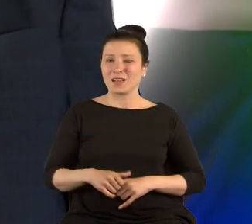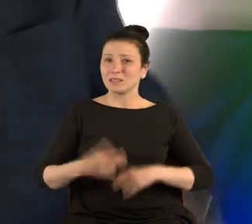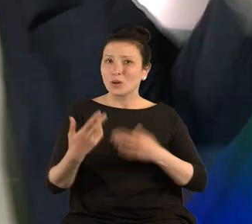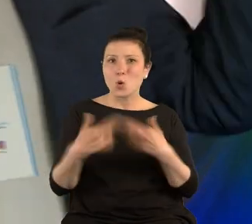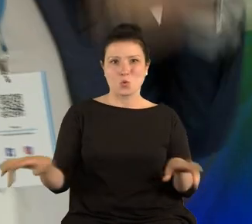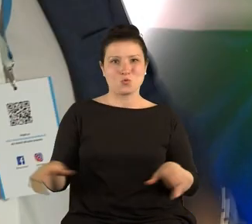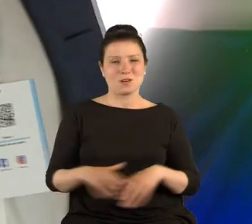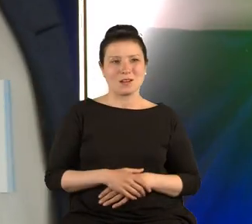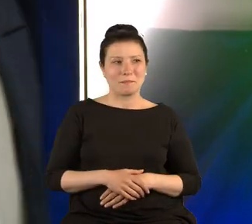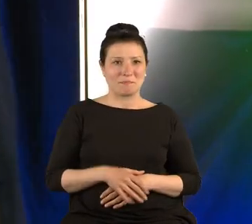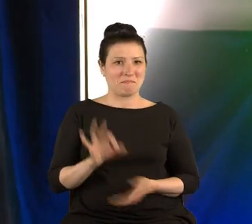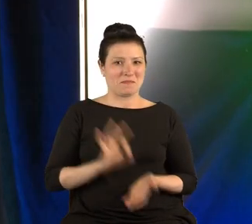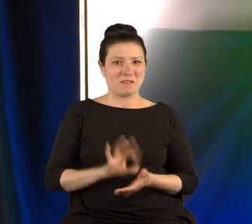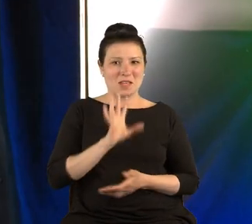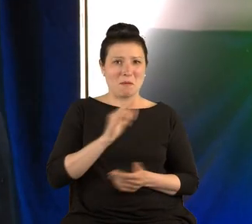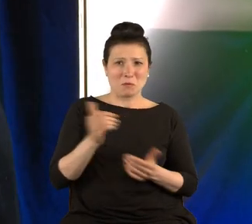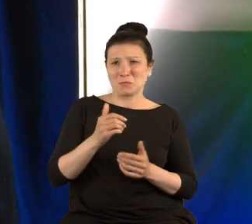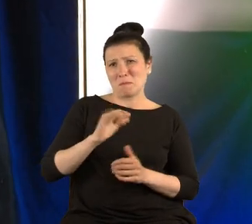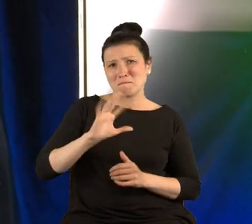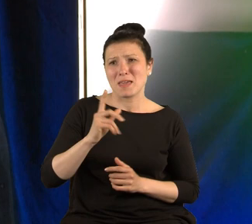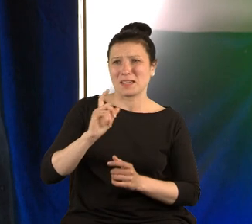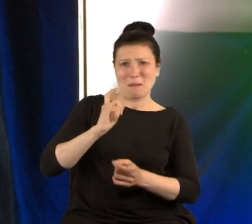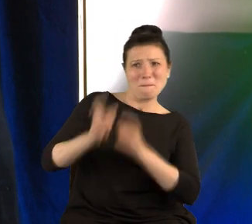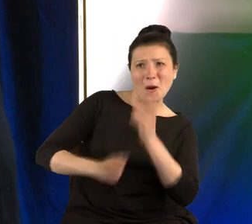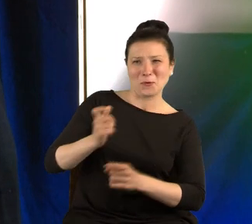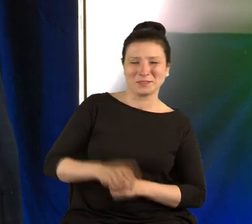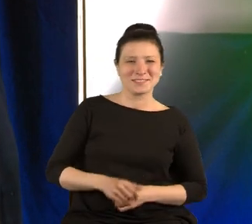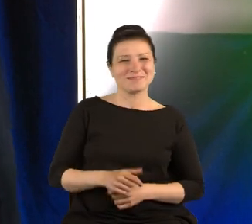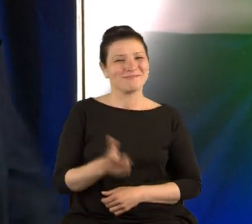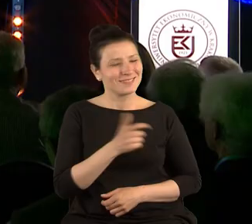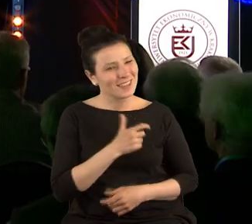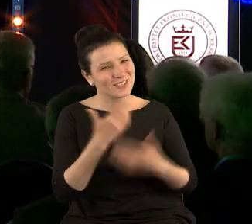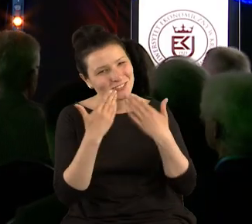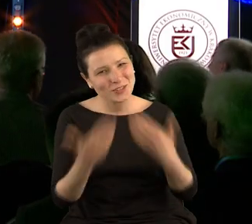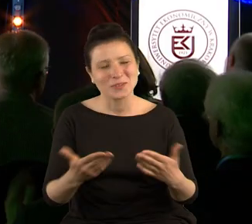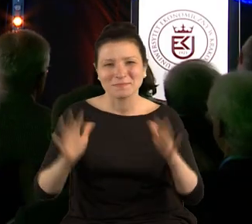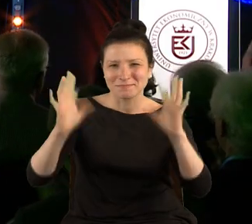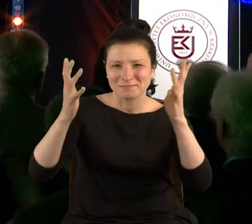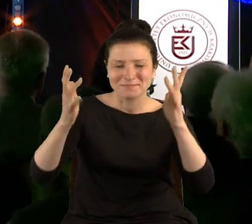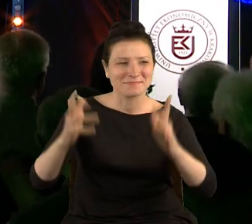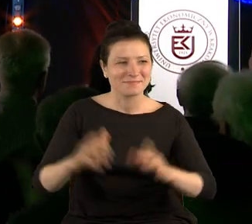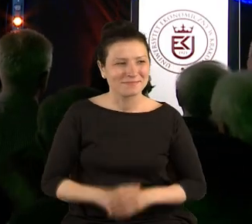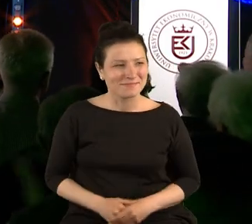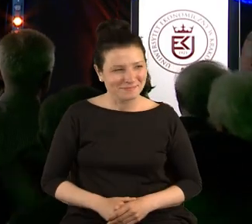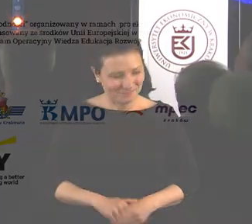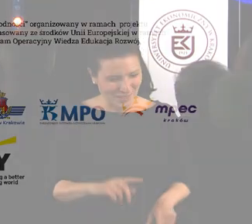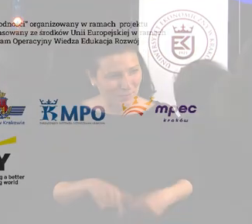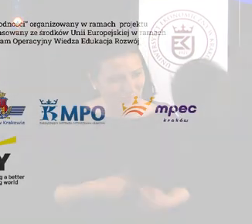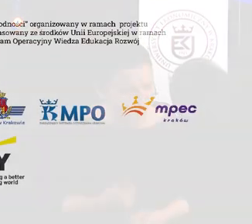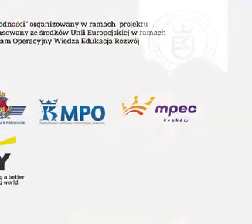że nawet byśmy się mogli chyba pięknie pokłócić. Serdecznie dziękuję. dziękuję.